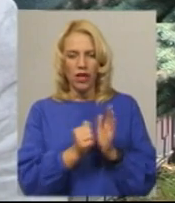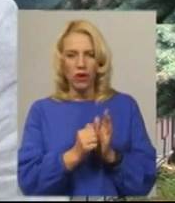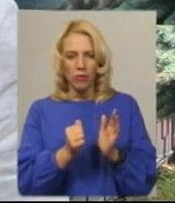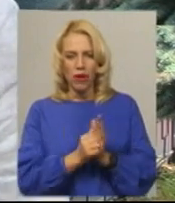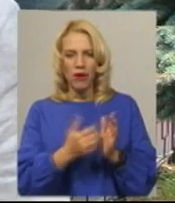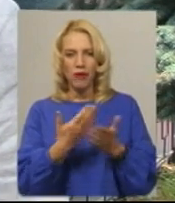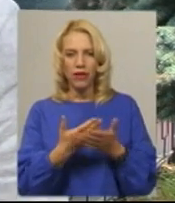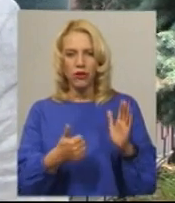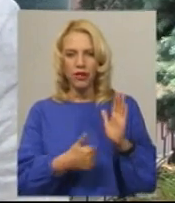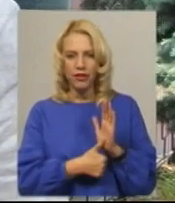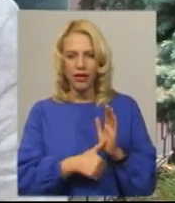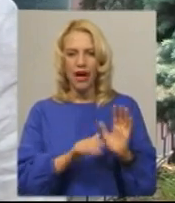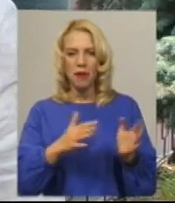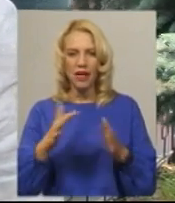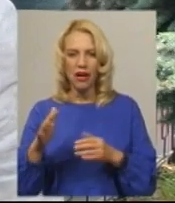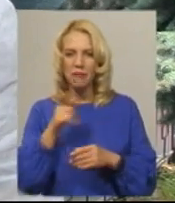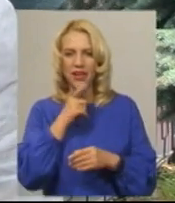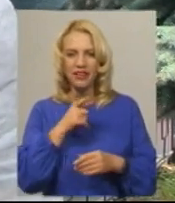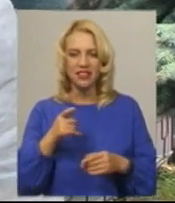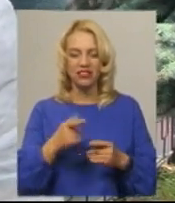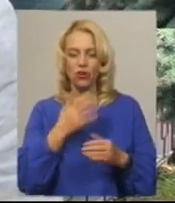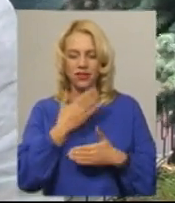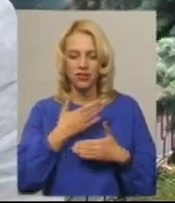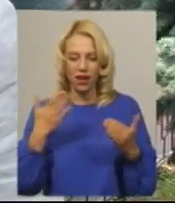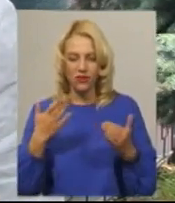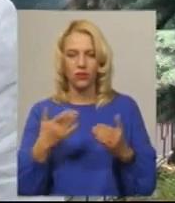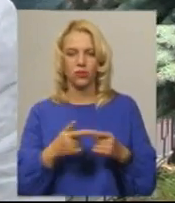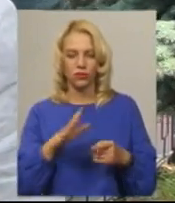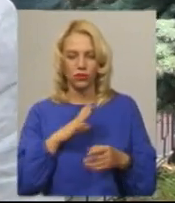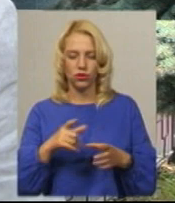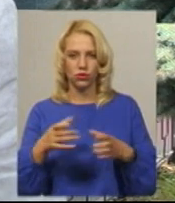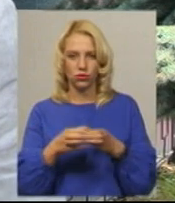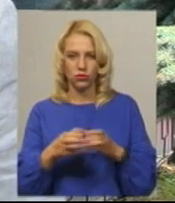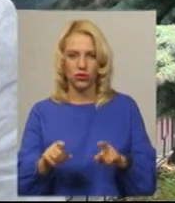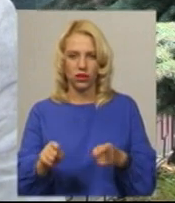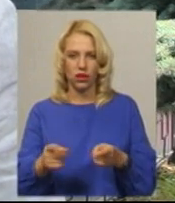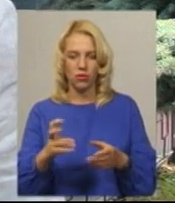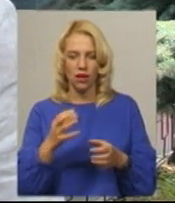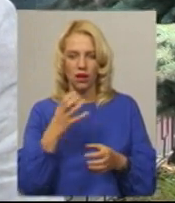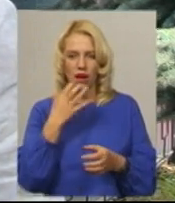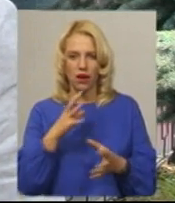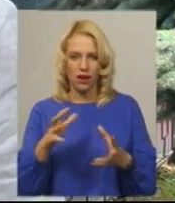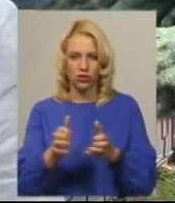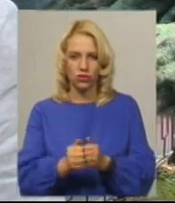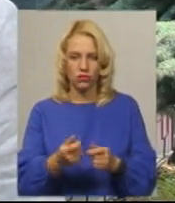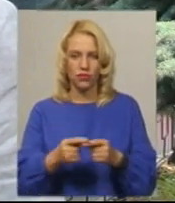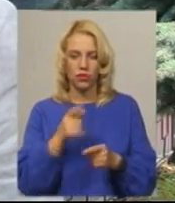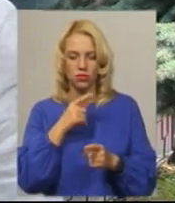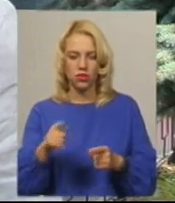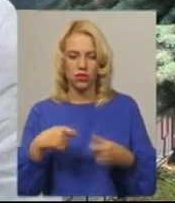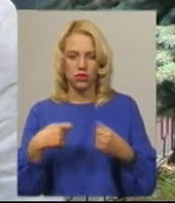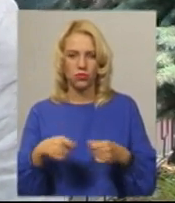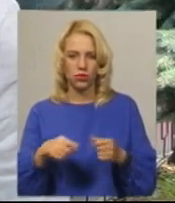шести епізодів. Під час останнього епізоду вказаного групу було затримано на гарячому під час збуту